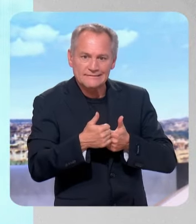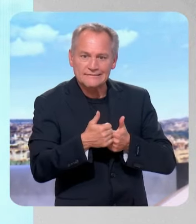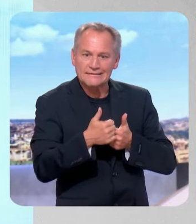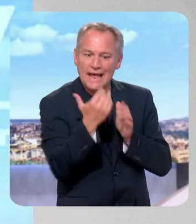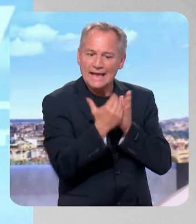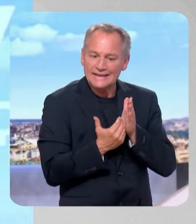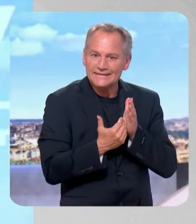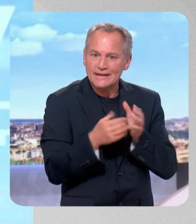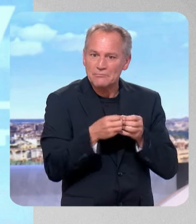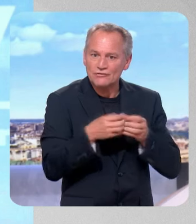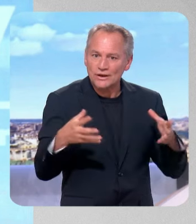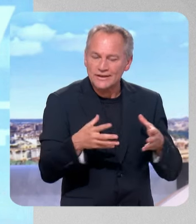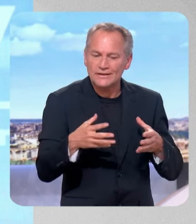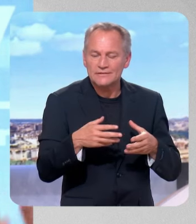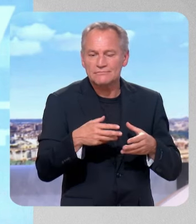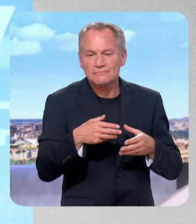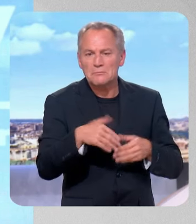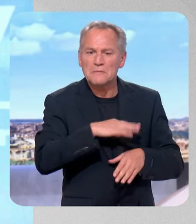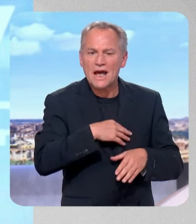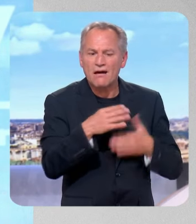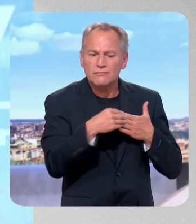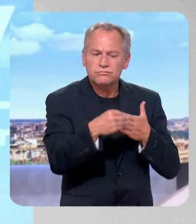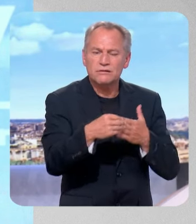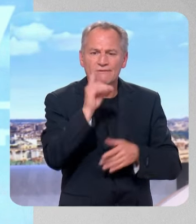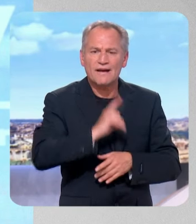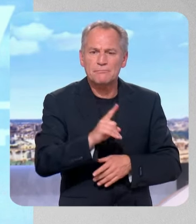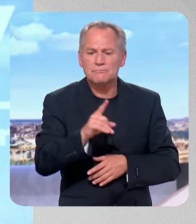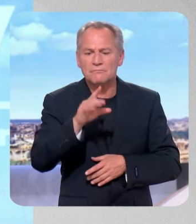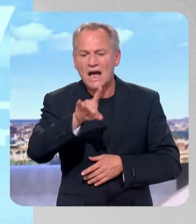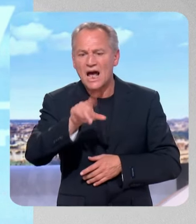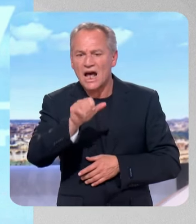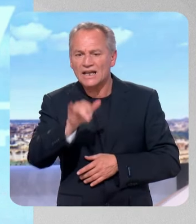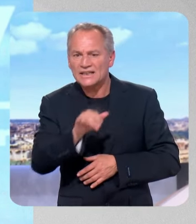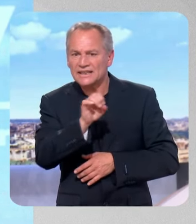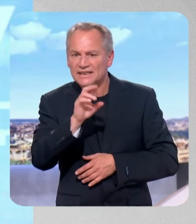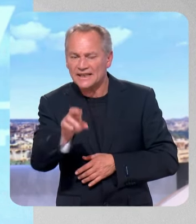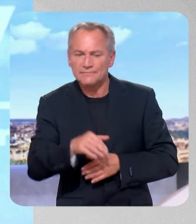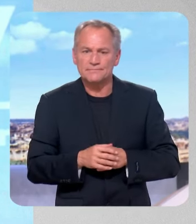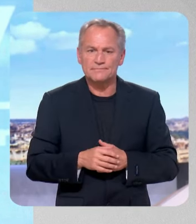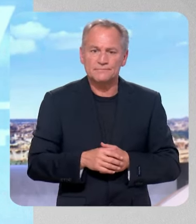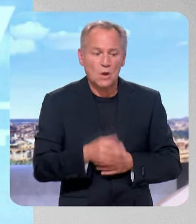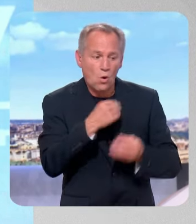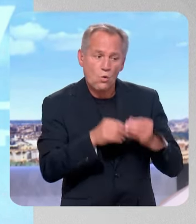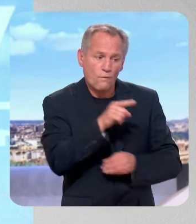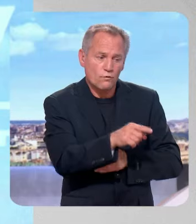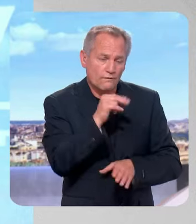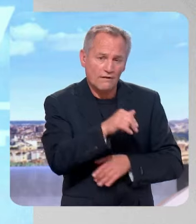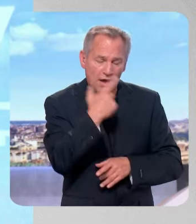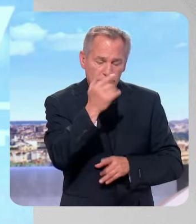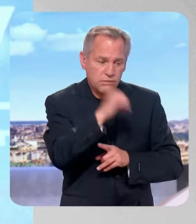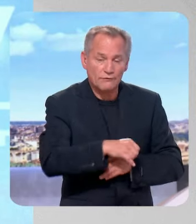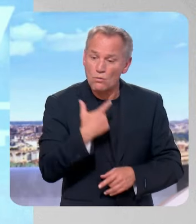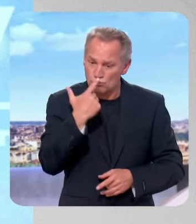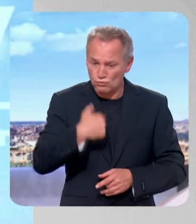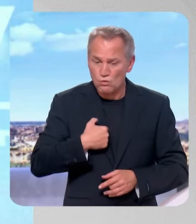Valérie Ayet dans les sondages. Vous pouvez encore espérer quelque chose ? Ou alors l'usure du pouvoir fait que de toute façon, vous allez être battu dans quatre semaines ? Non, moi je resterai confiant.